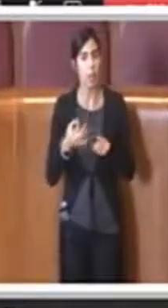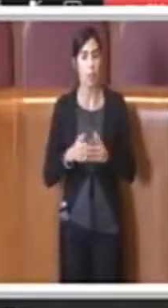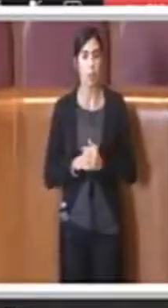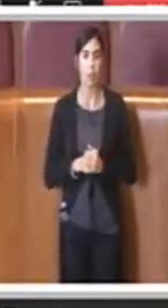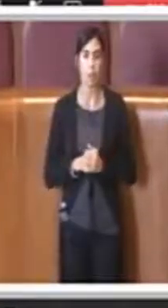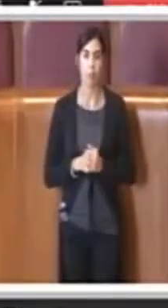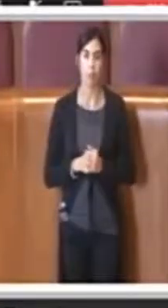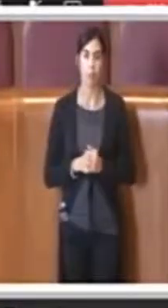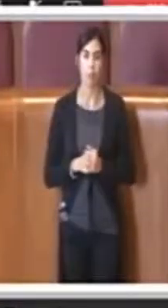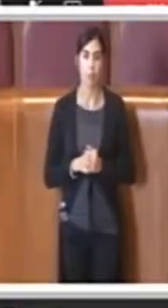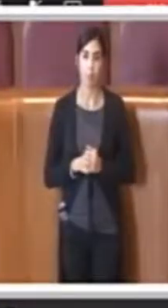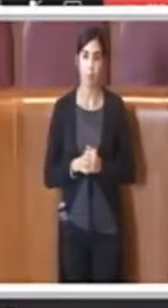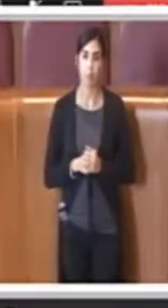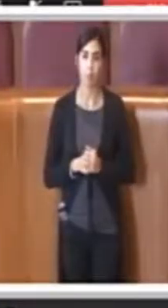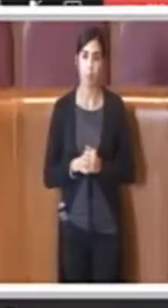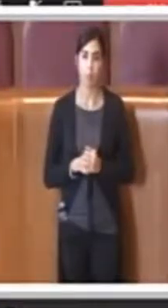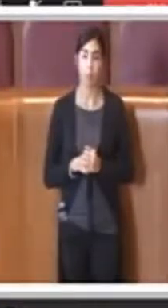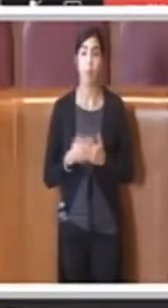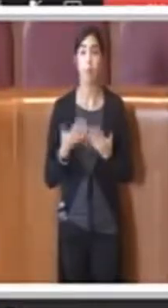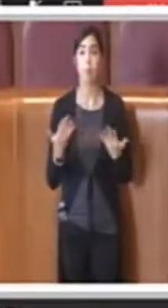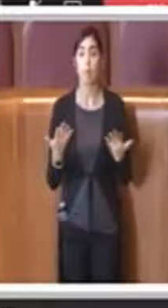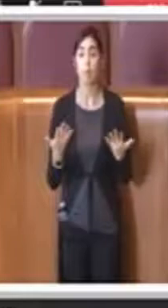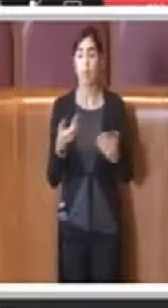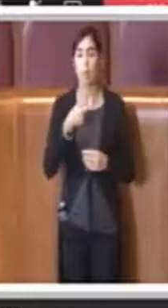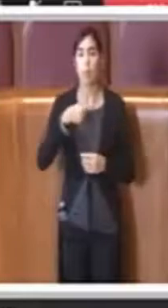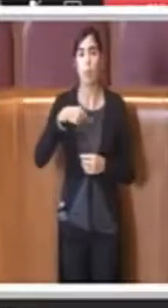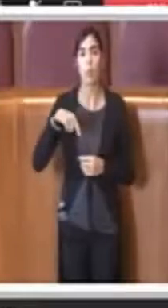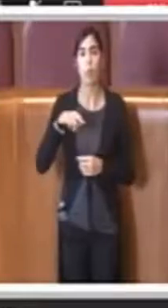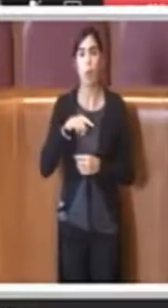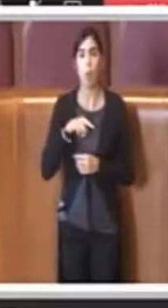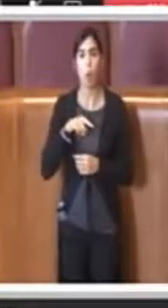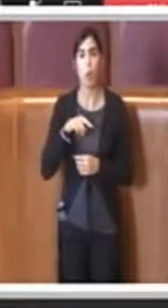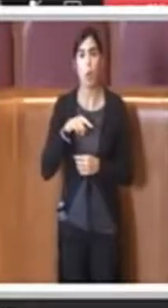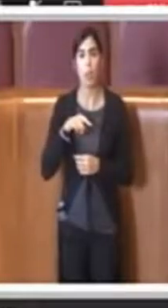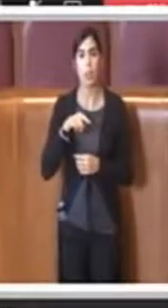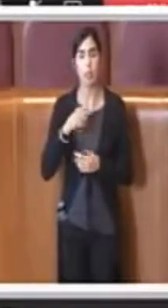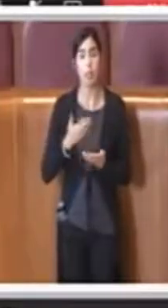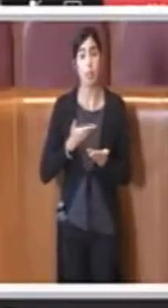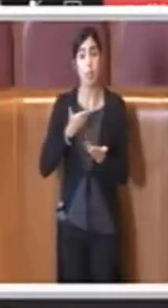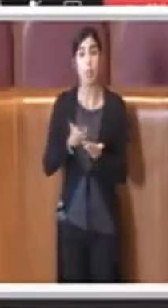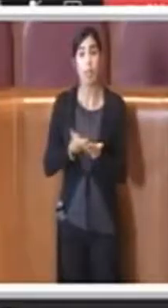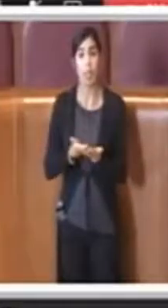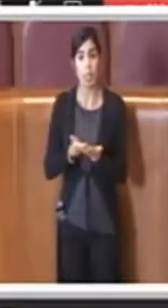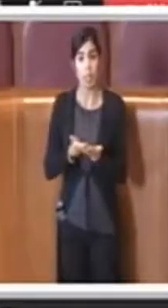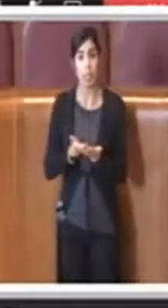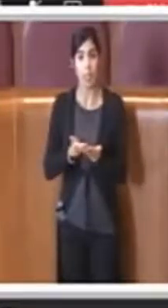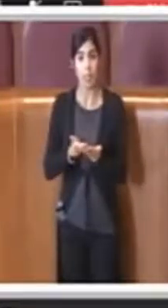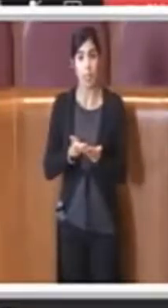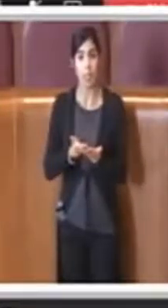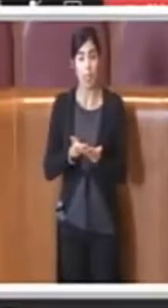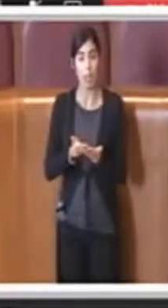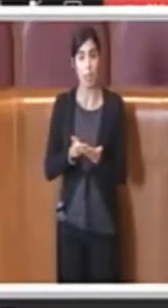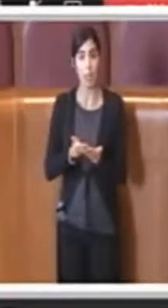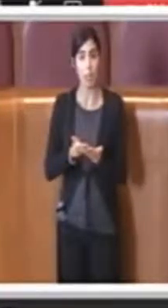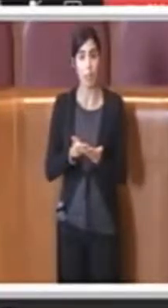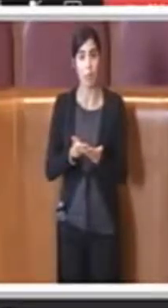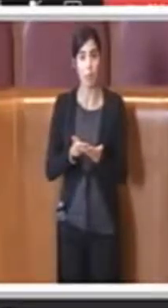In questo senso abbiamo quindi presentato questa